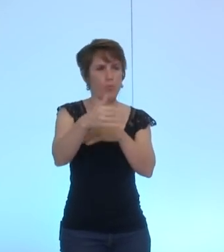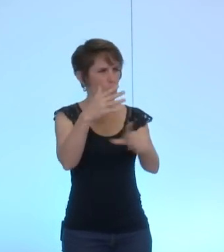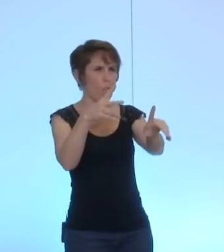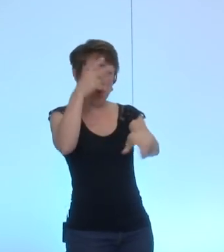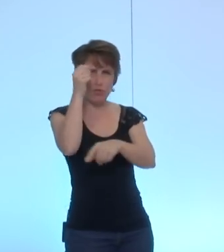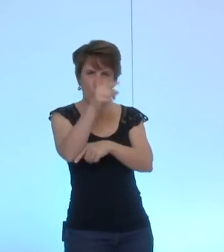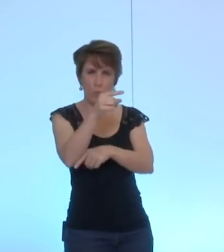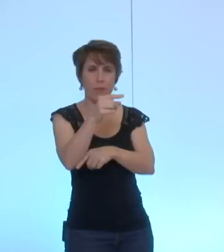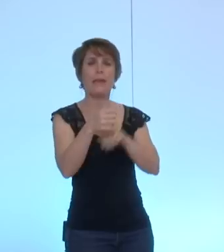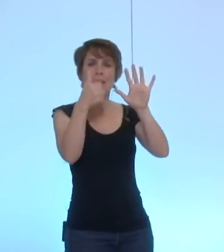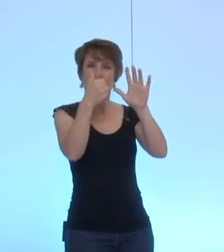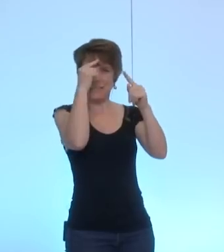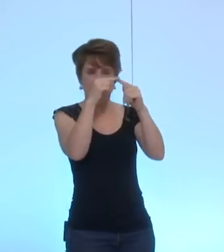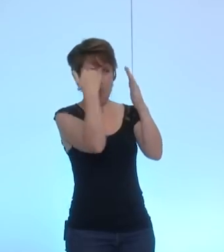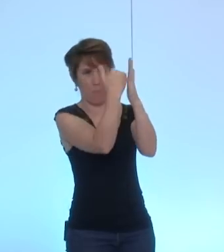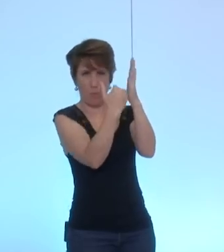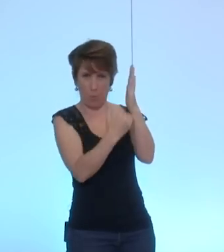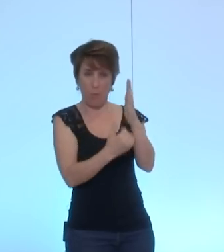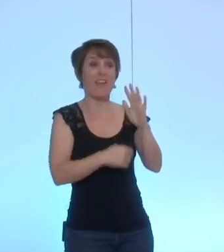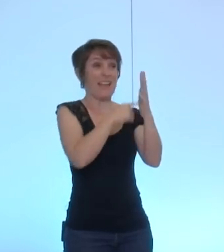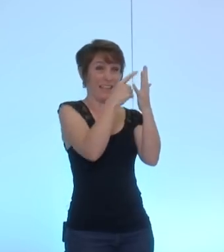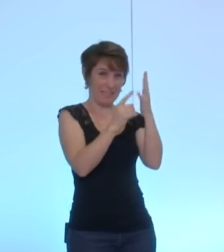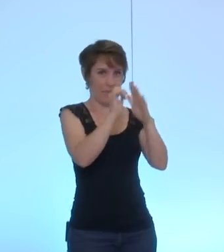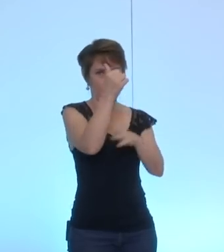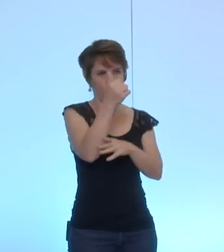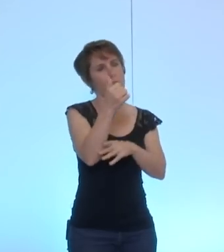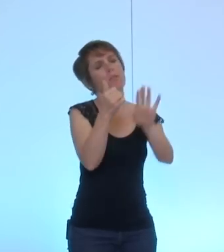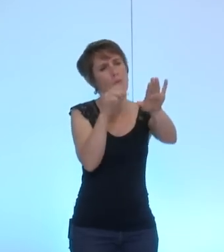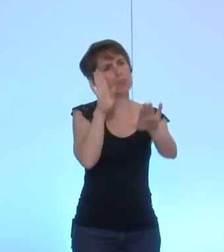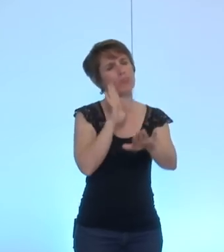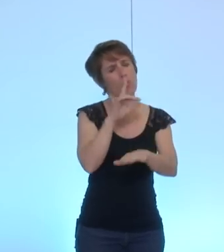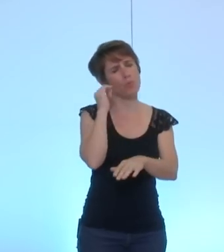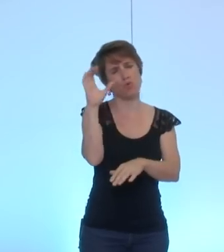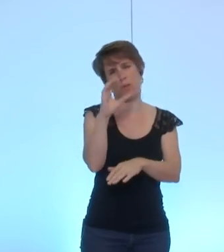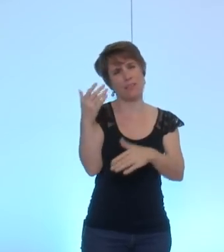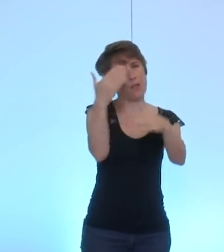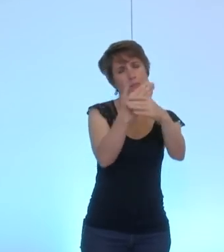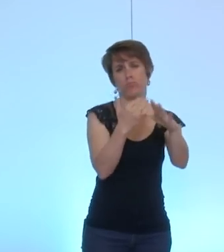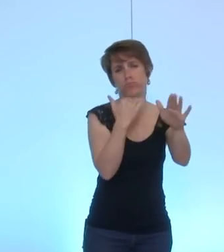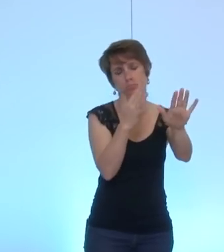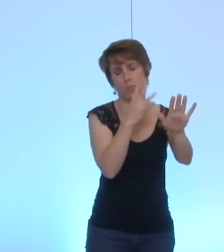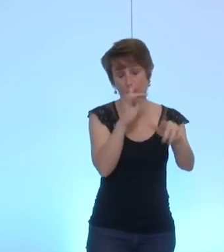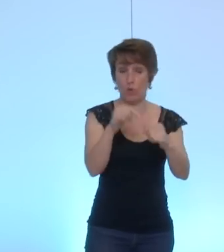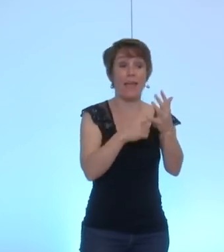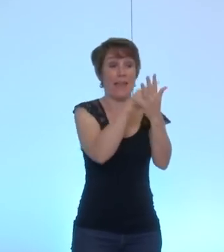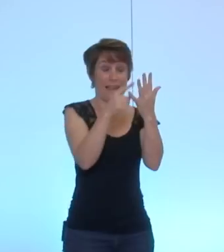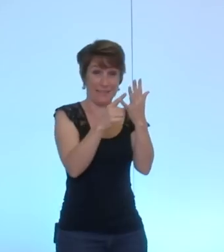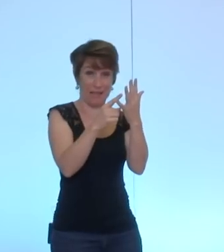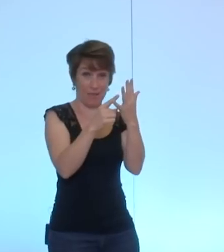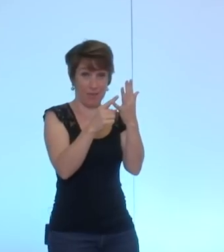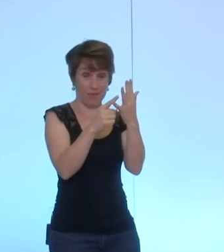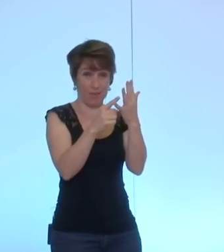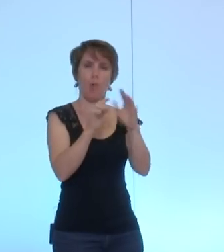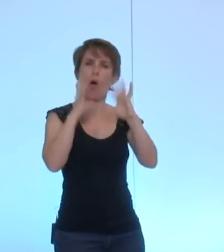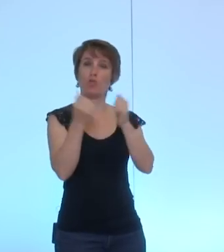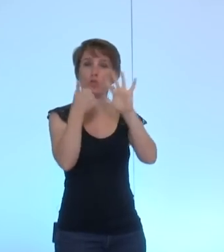je vous propose monsieur Cazenave on a déjà eu le débat et même l'explication de vote vraiment je mets au vote donc les 5 premiers points